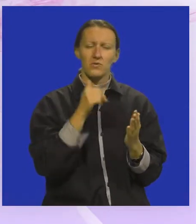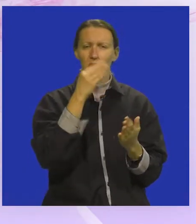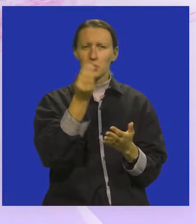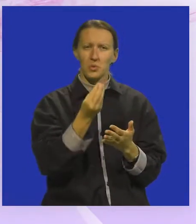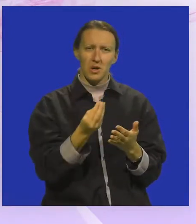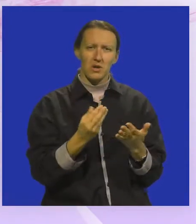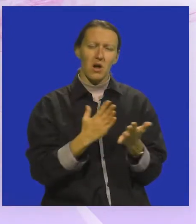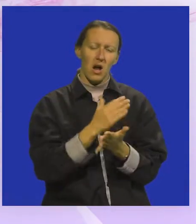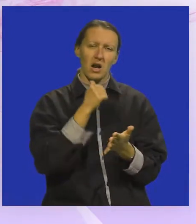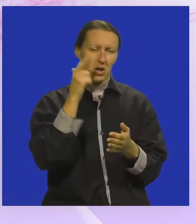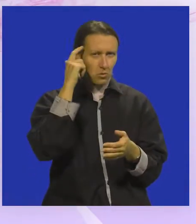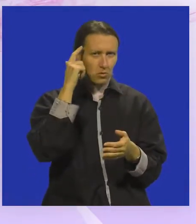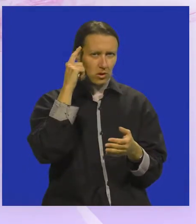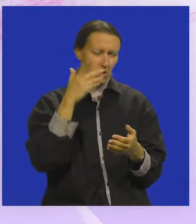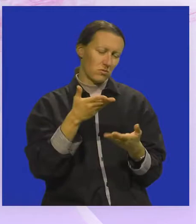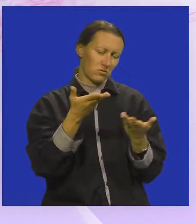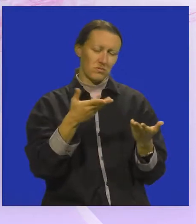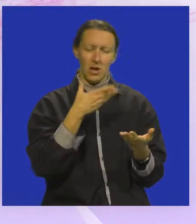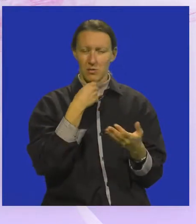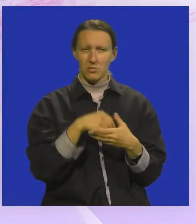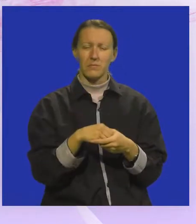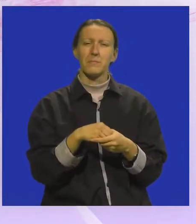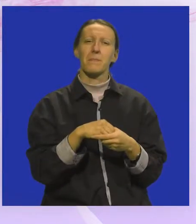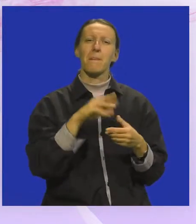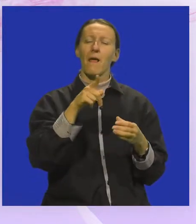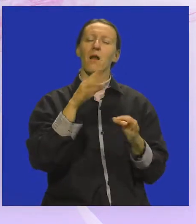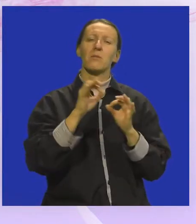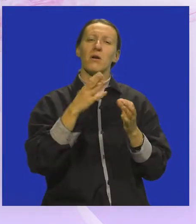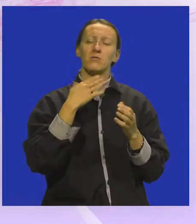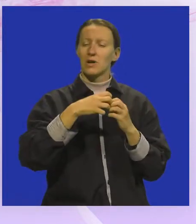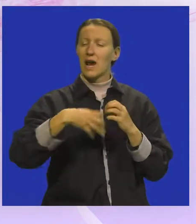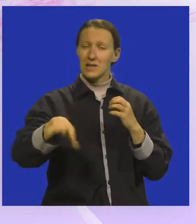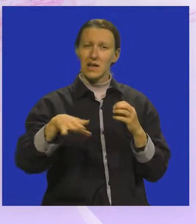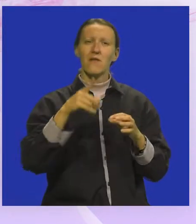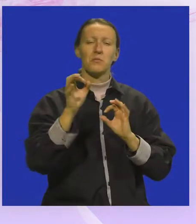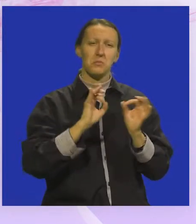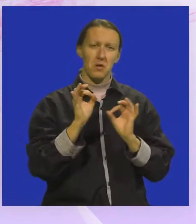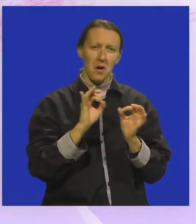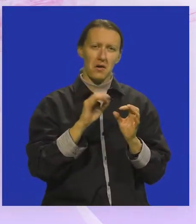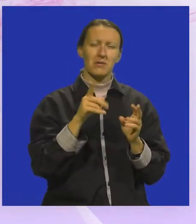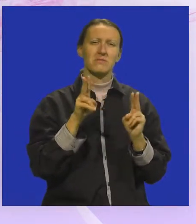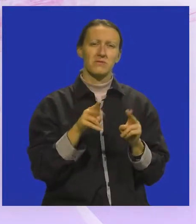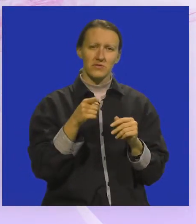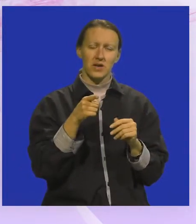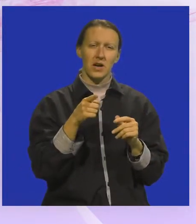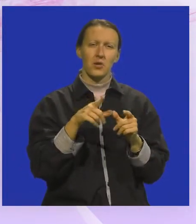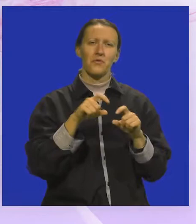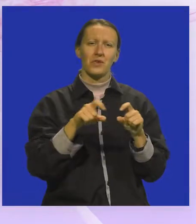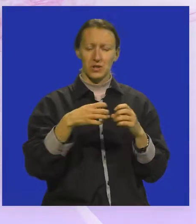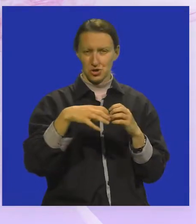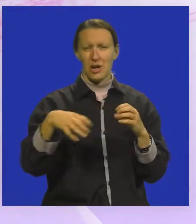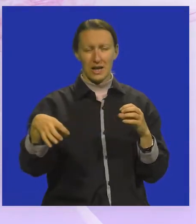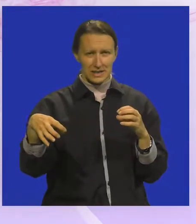umjetničku, ali i kulturnu poslasticu. Hoće li se ovaj projekt nastaviti? Projekt se u stvari u vrtiću